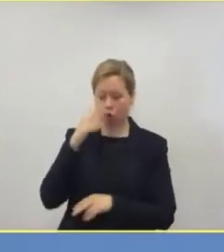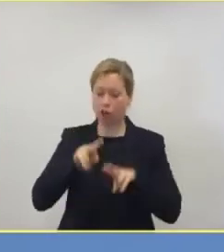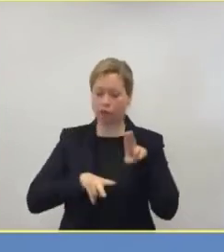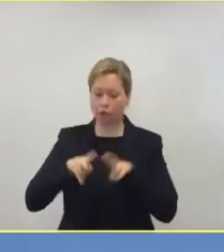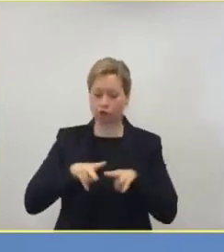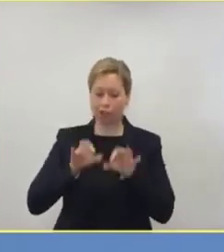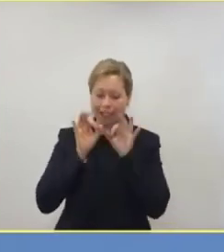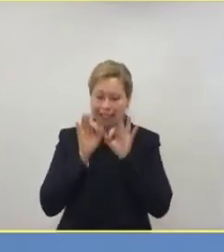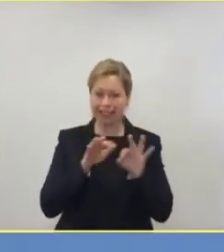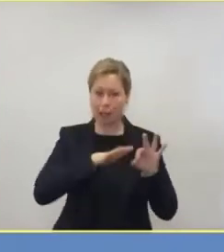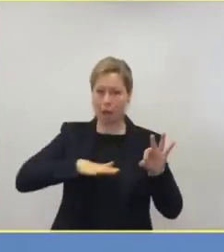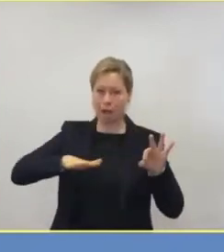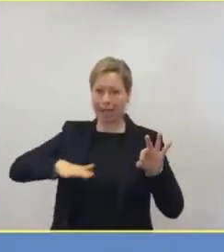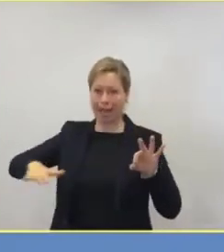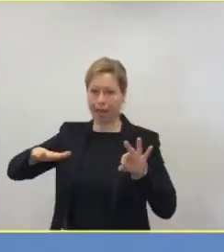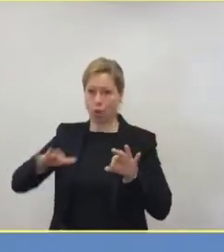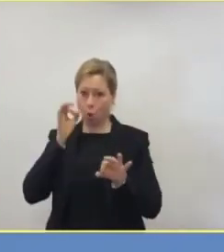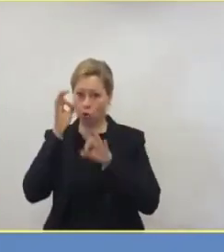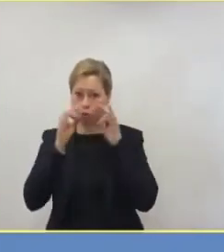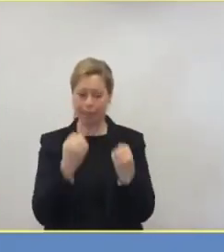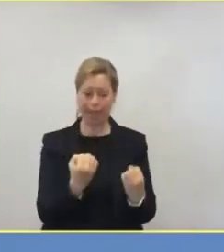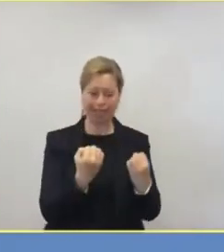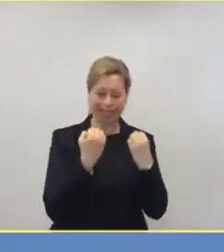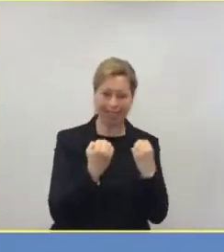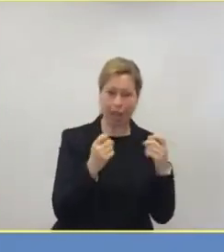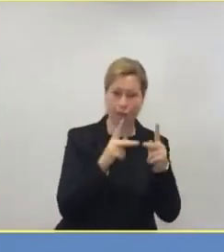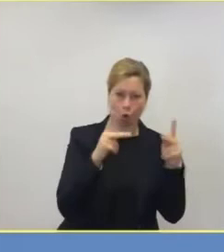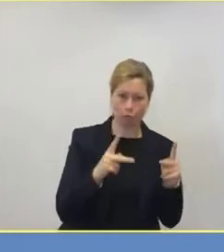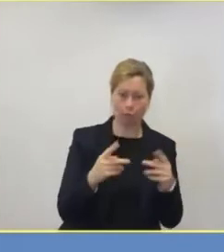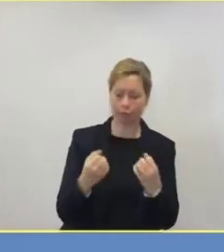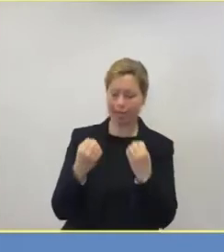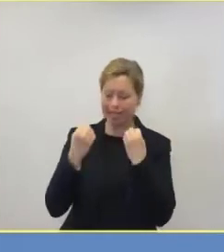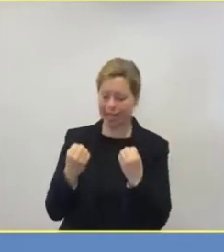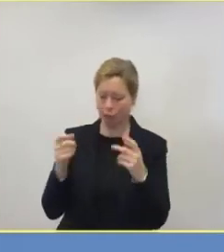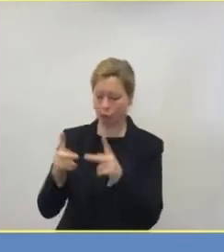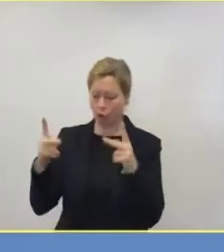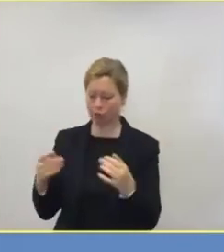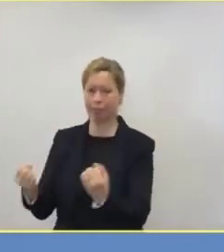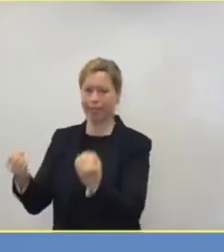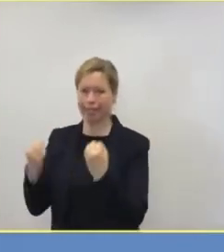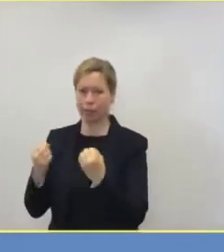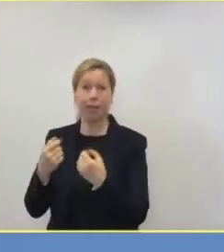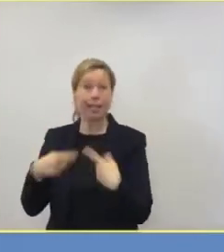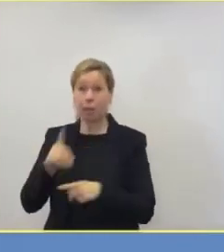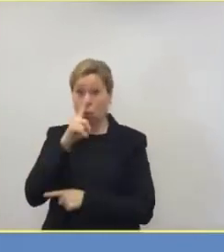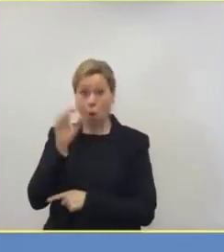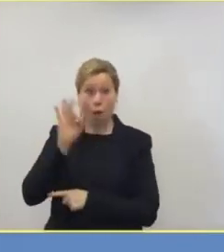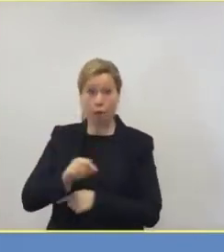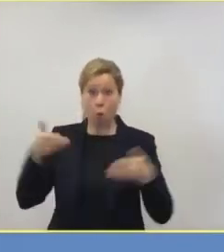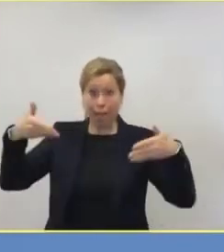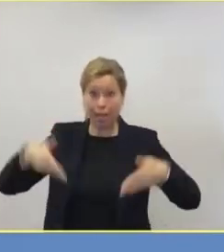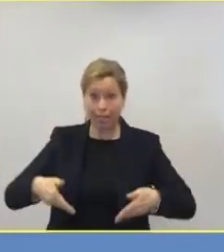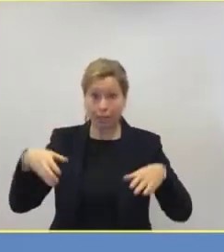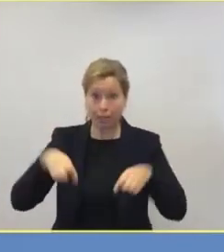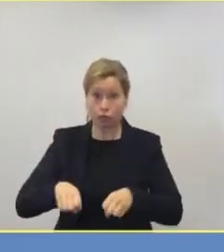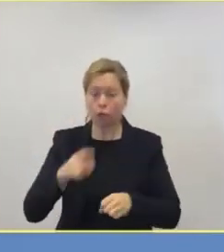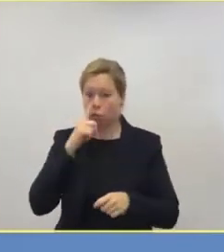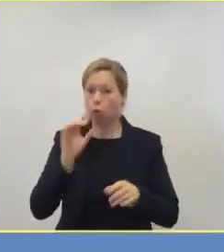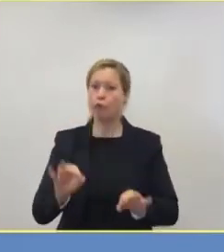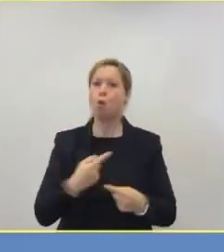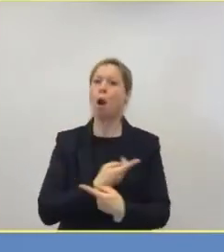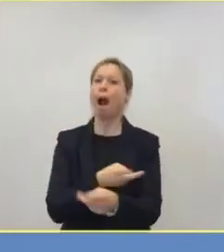brauchen, nicht nur für Intensivstationen, sondern für alle Stationen, sozusagen Safe-Konzept für alle.